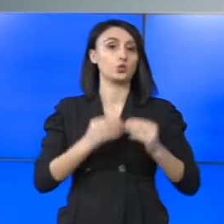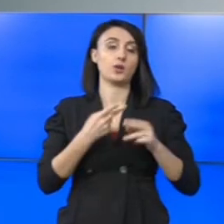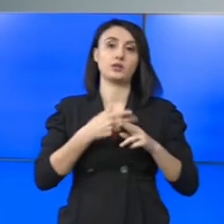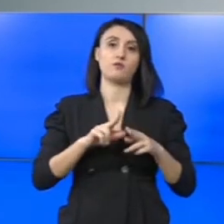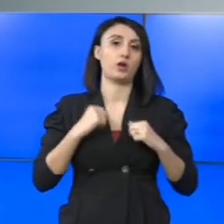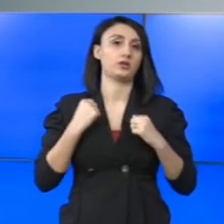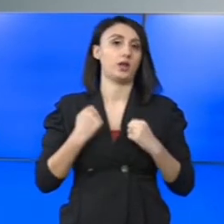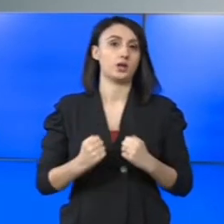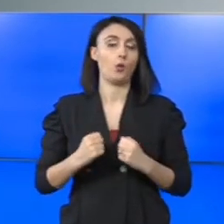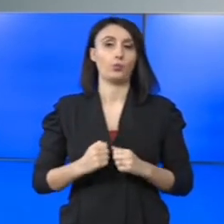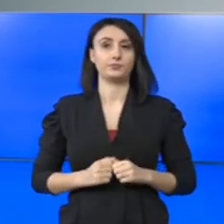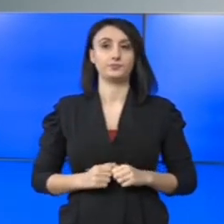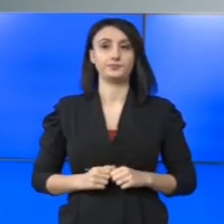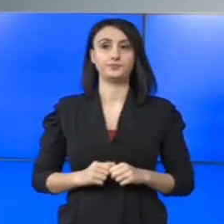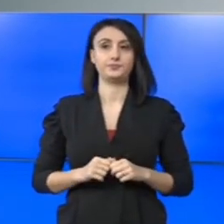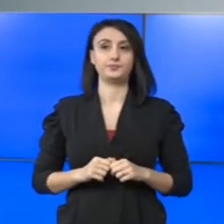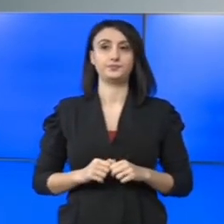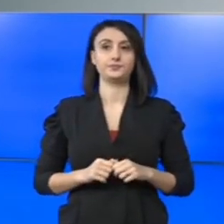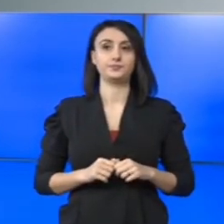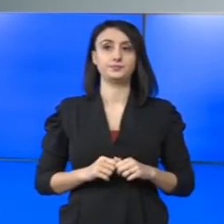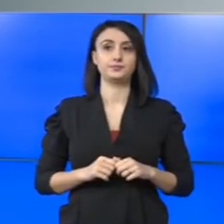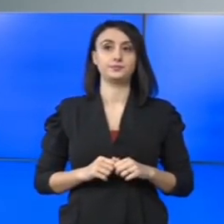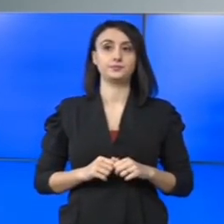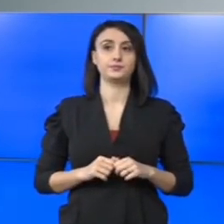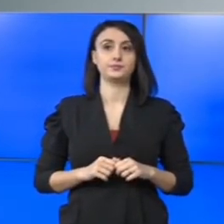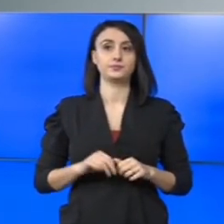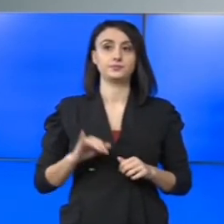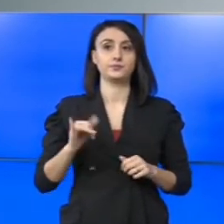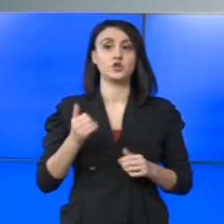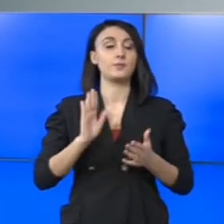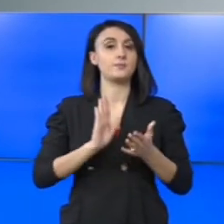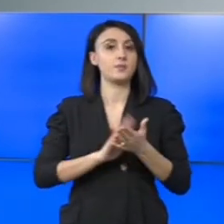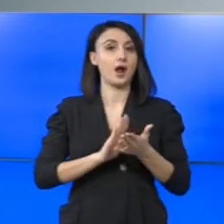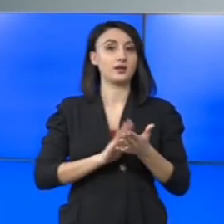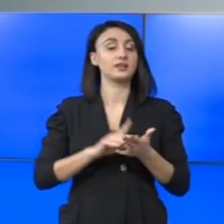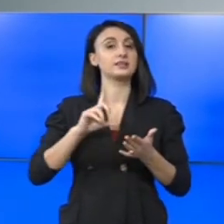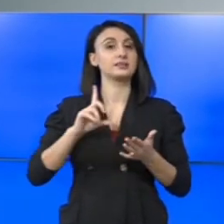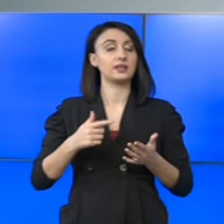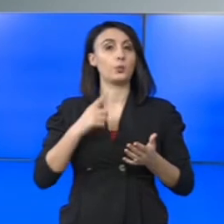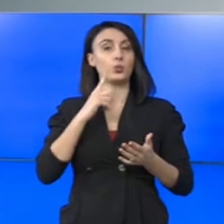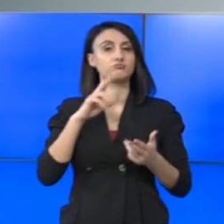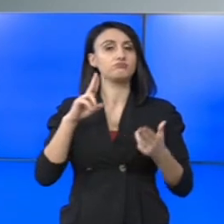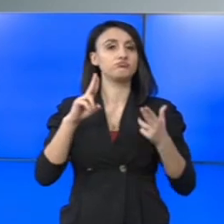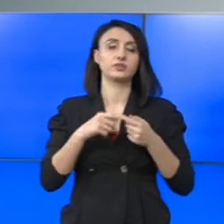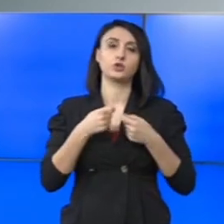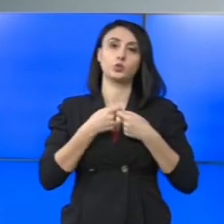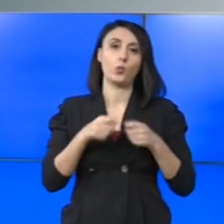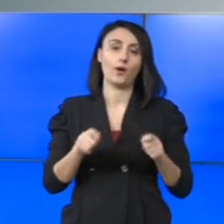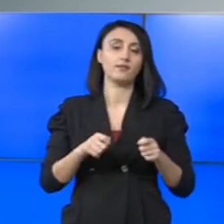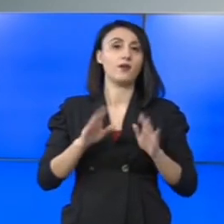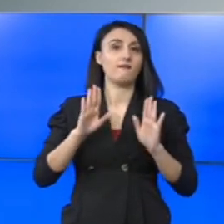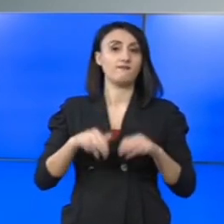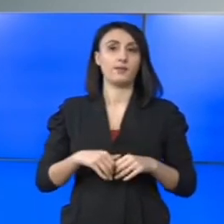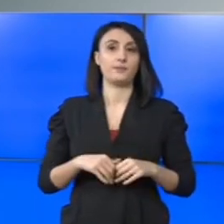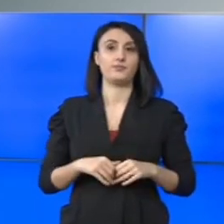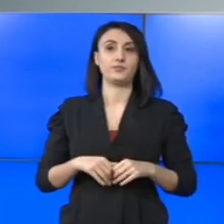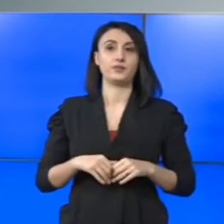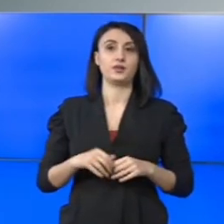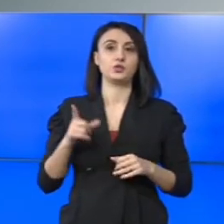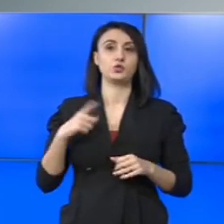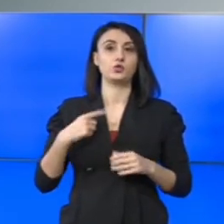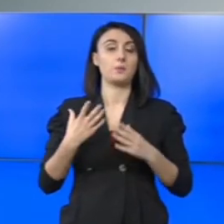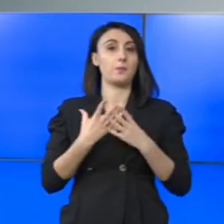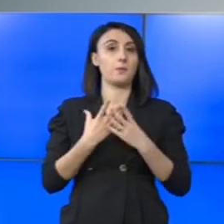de dificilă și, practic, trebuie să ne mobilizăm toate resursele pe care le avem. Sunt mai